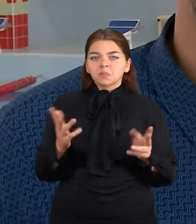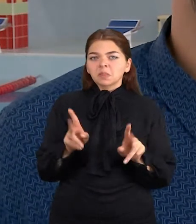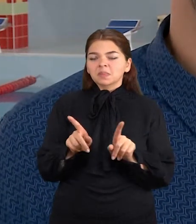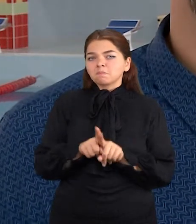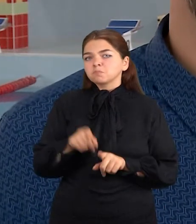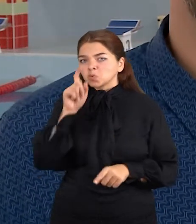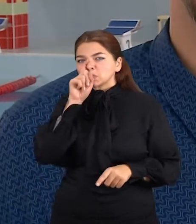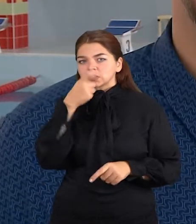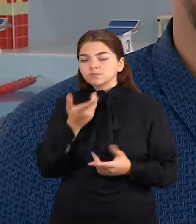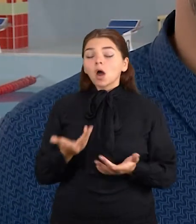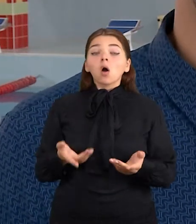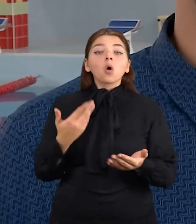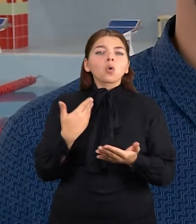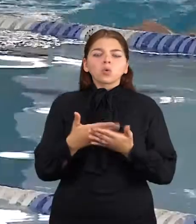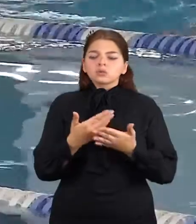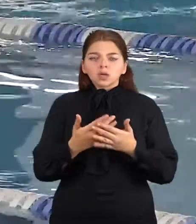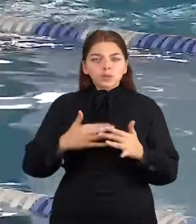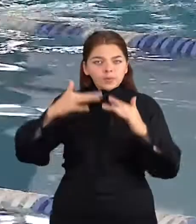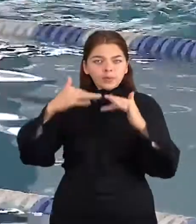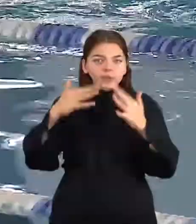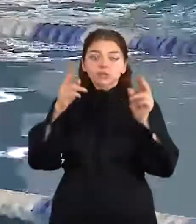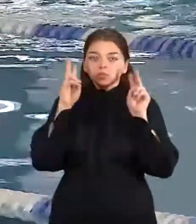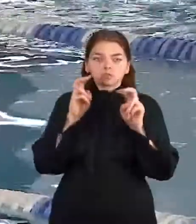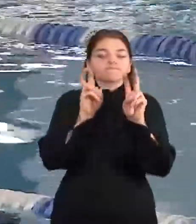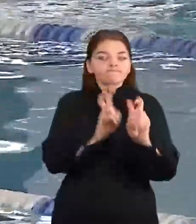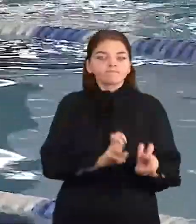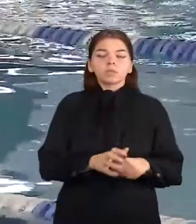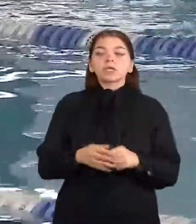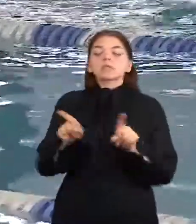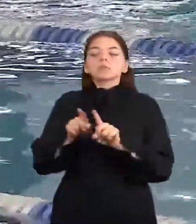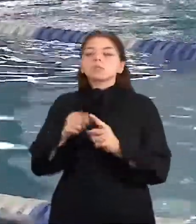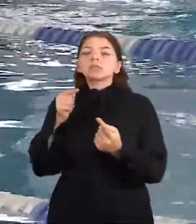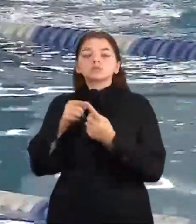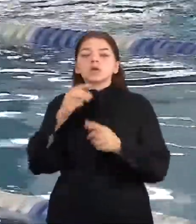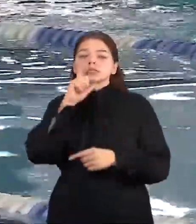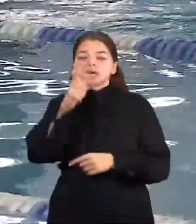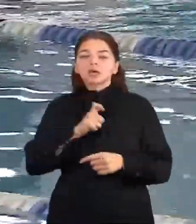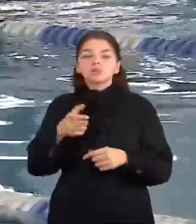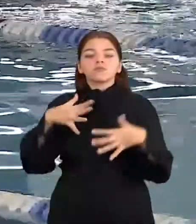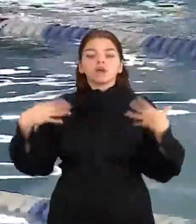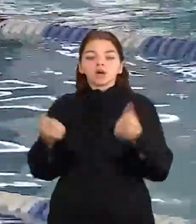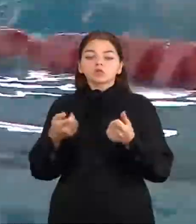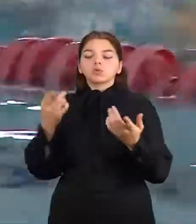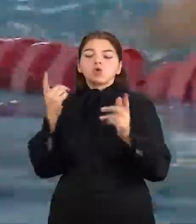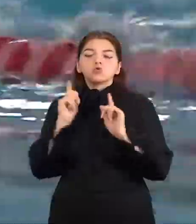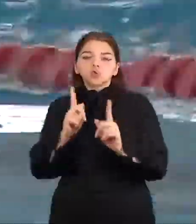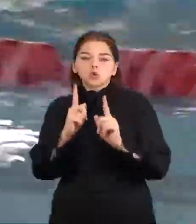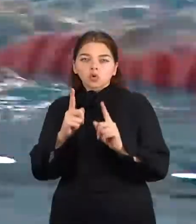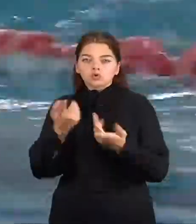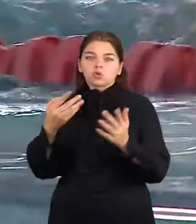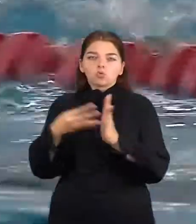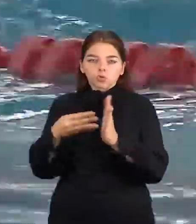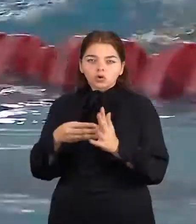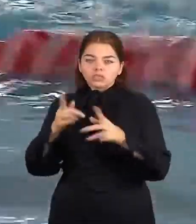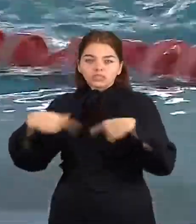Kodėl jisai susidaro, nu, bandome aiškintis. Tikslaus atsakymo negali vardinti ir visuomenės veikatos saugos kontrolės skyrius. Šios skyrius vėdėjos nuomonę